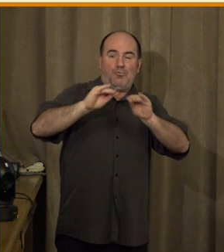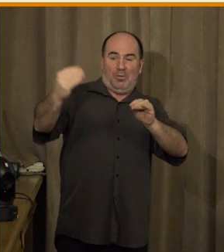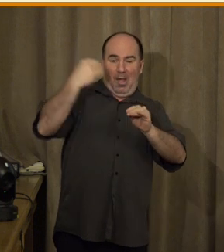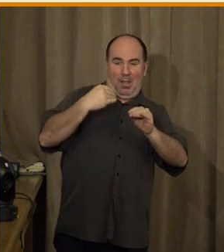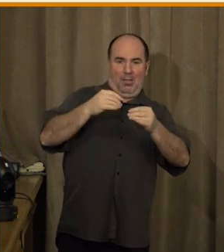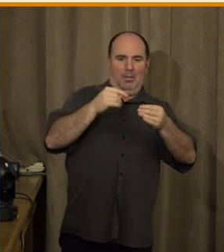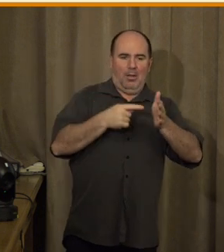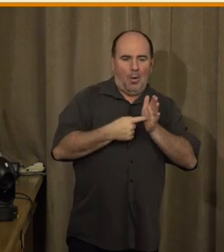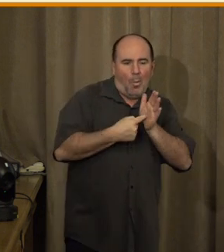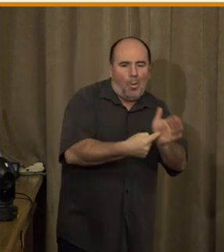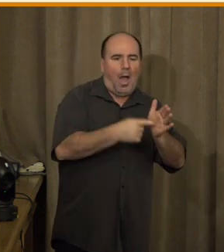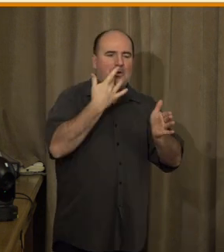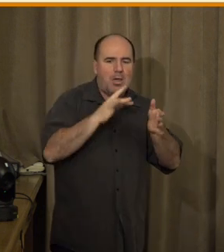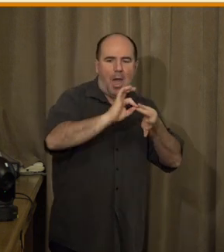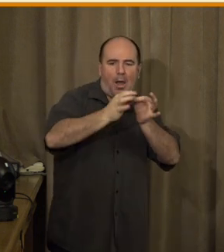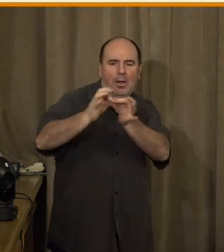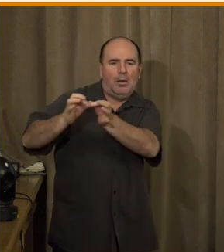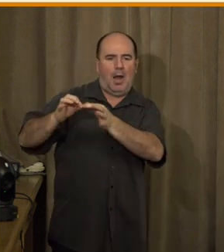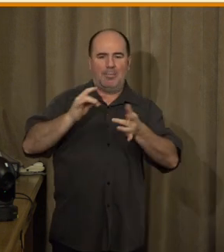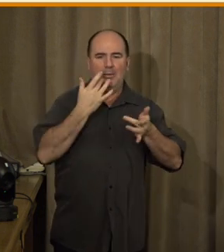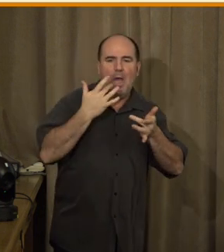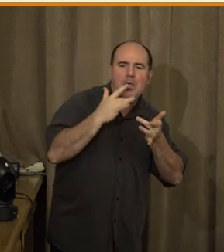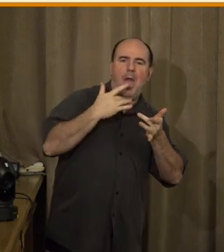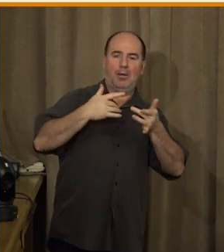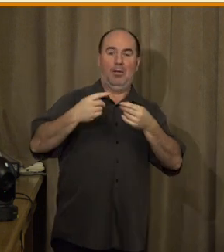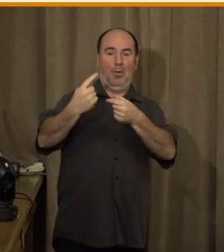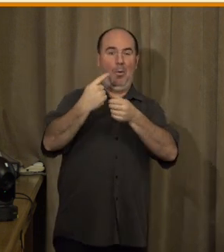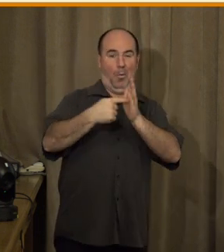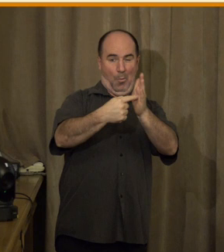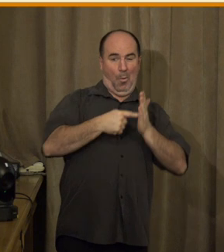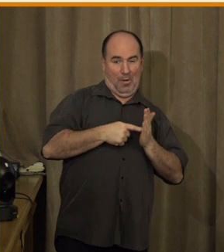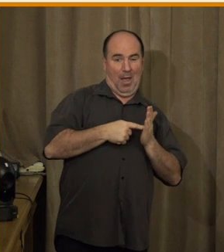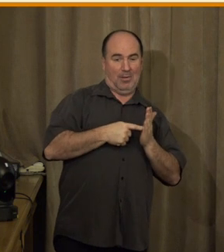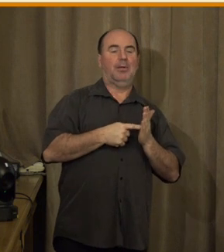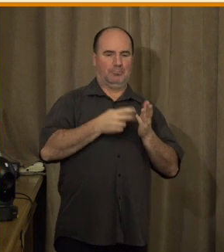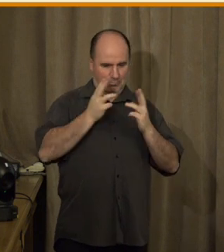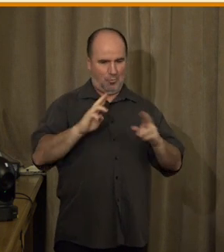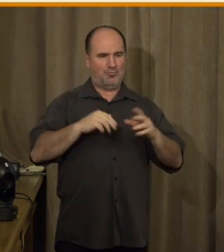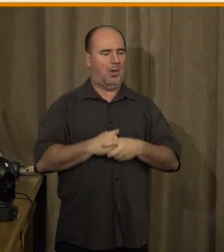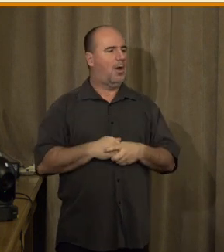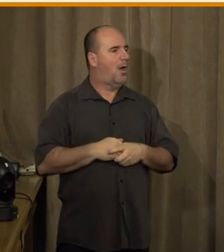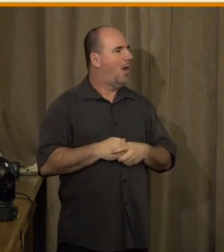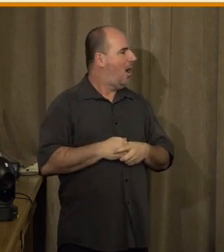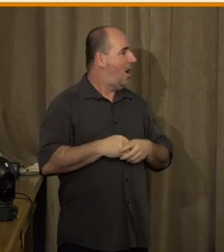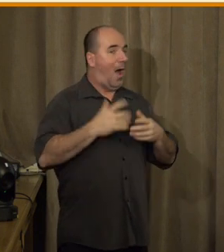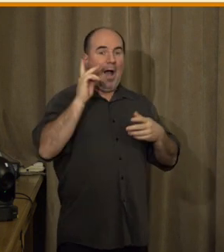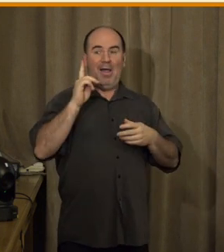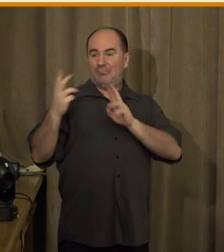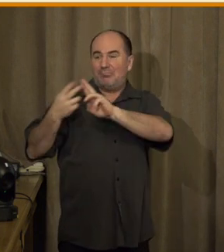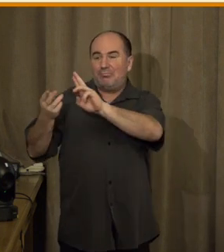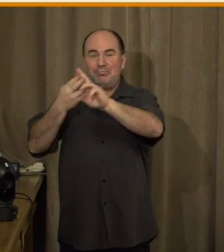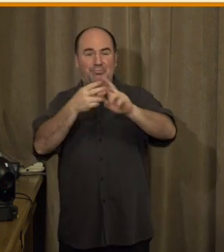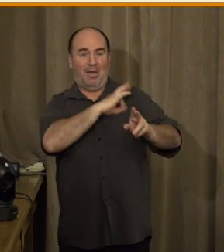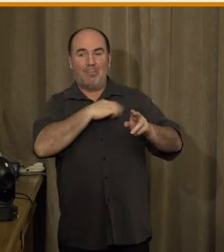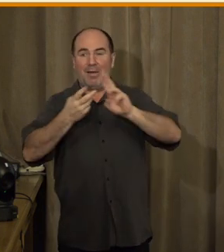se naučilo dobře ten jazyk, který jsme se učili jako druhý cizí jazyk ve škole. Jestli všichni jsme